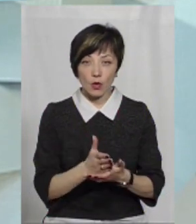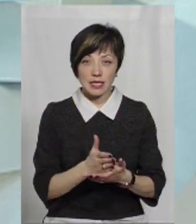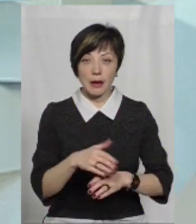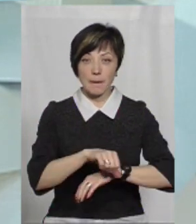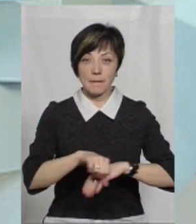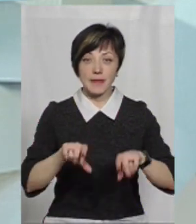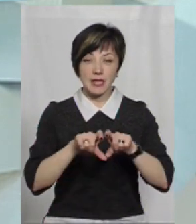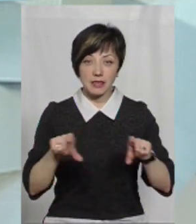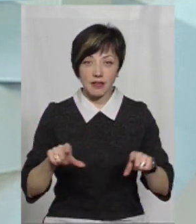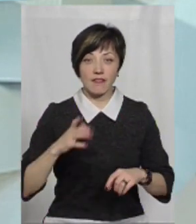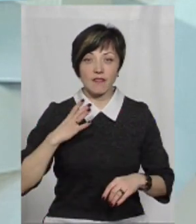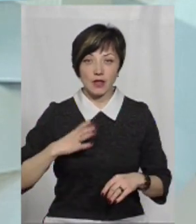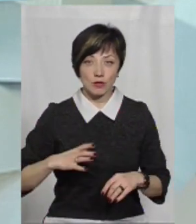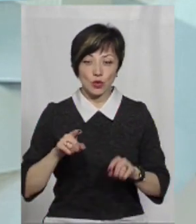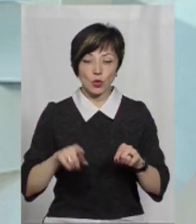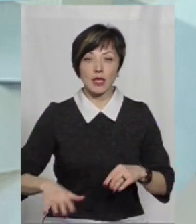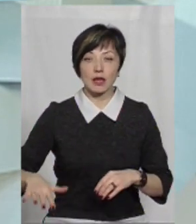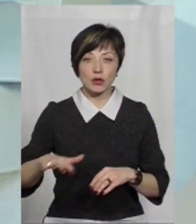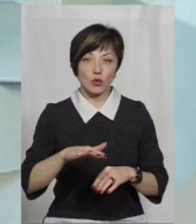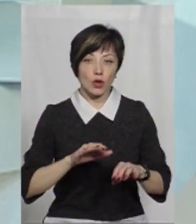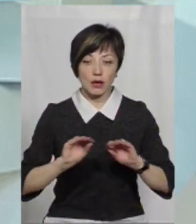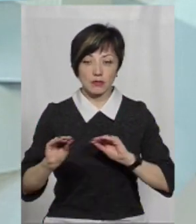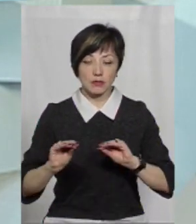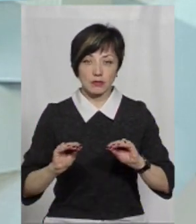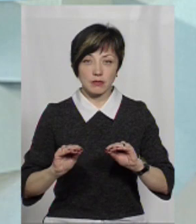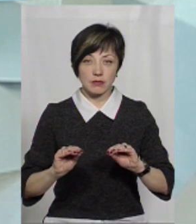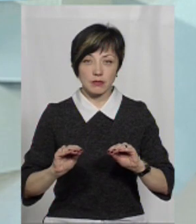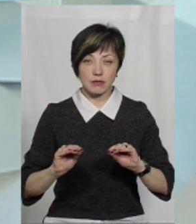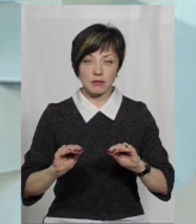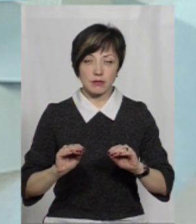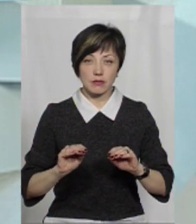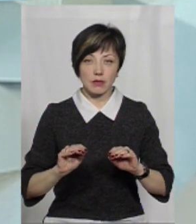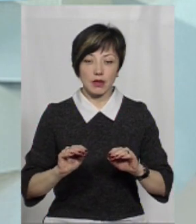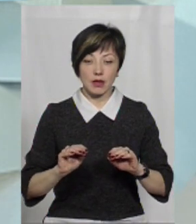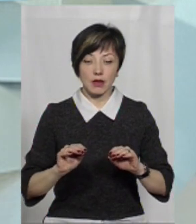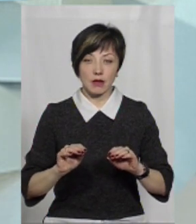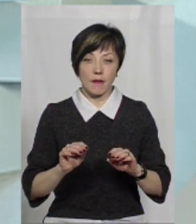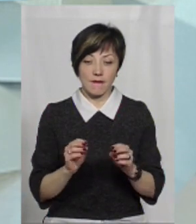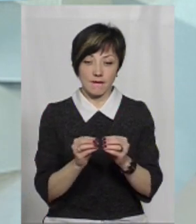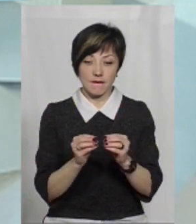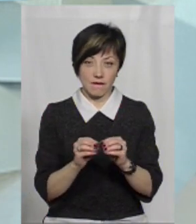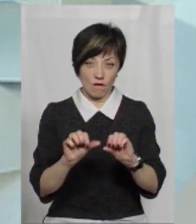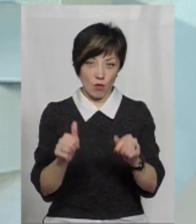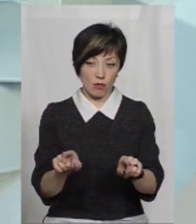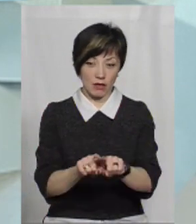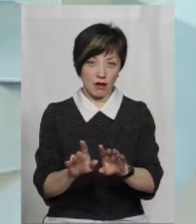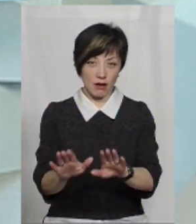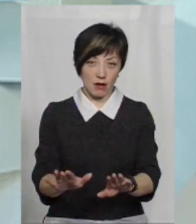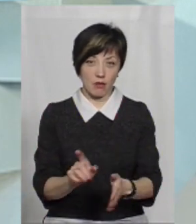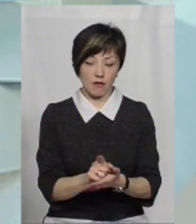митниця, вони і вимушені ту територію в певному, скажімо так, вигляді і підтримувати в нормальному.